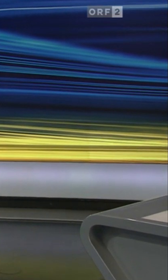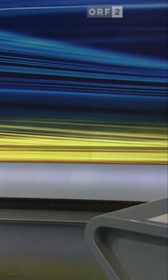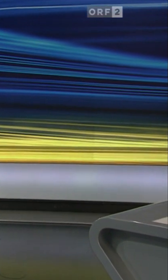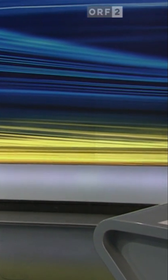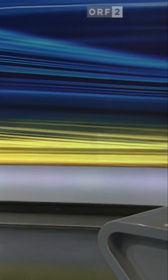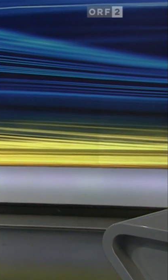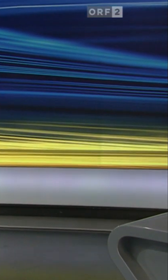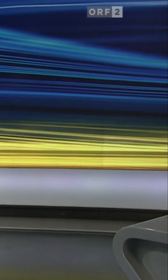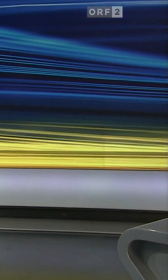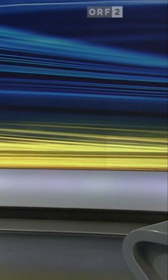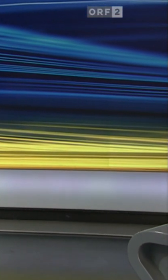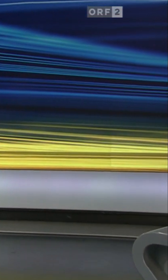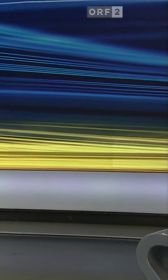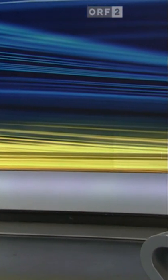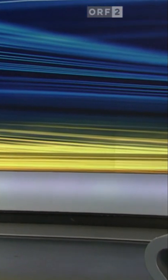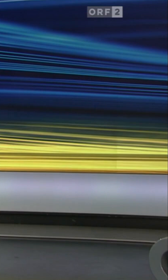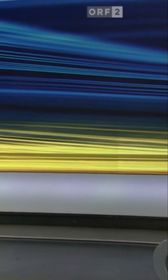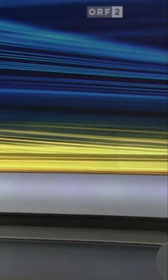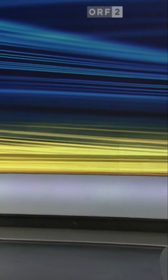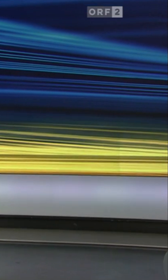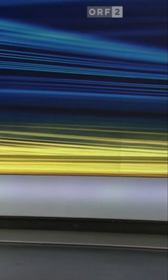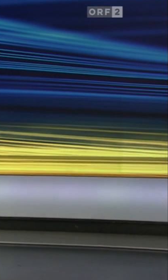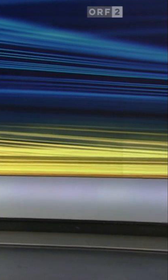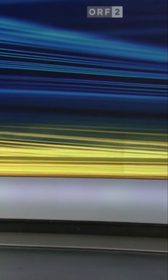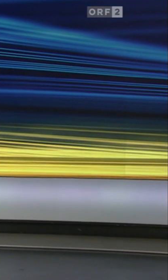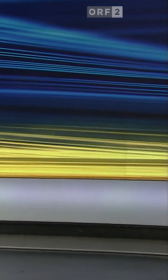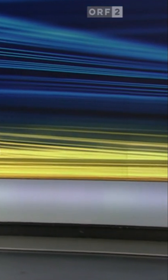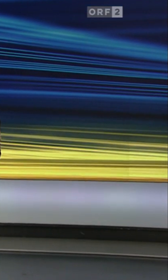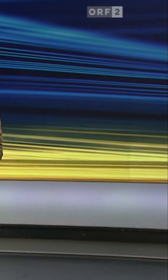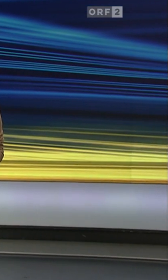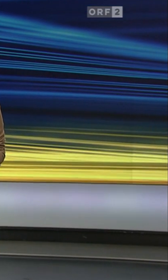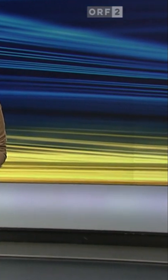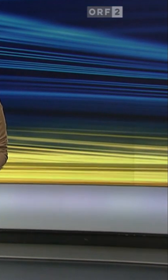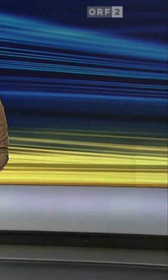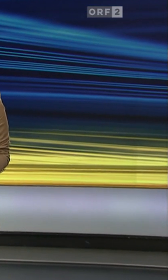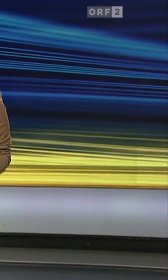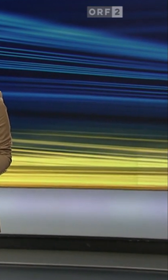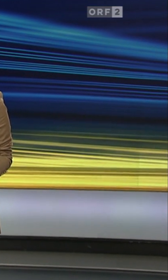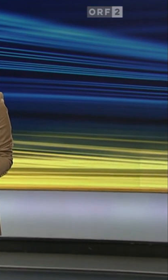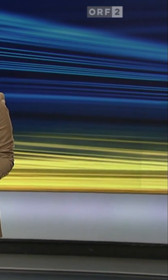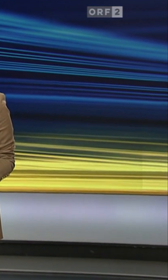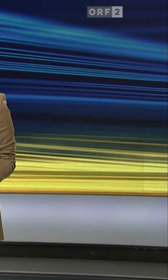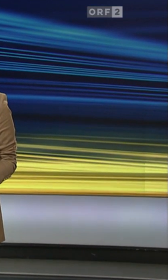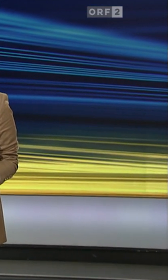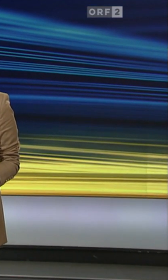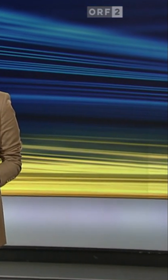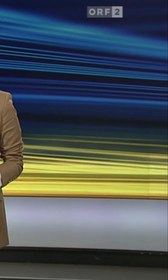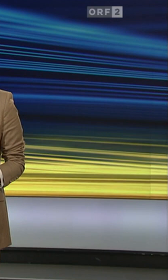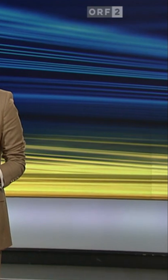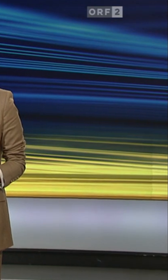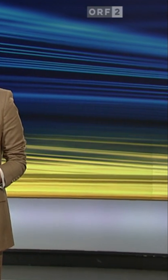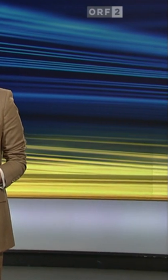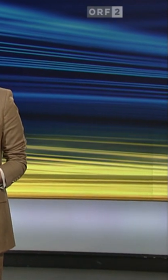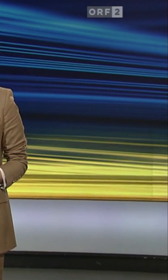Wahlberichterstattung. 1,3 Millionen Menschen sind heute wahlberechtigt und schon diese Zahl zeigt, dass die Wahl nicht nur für